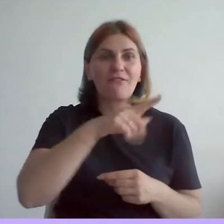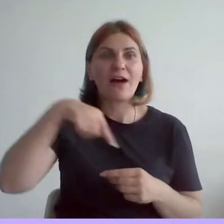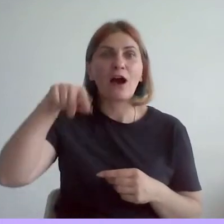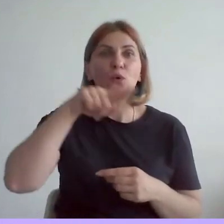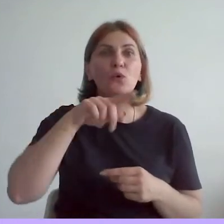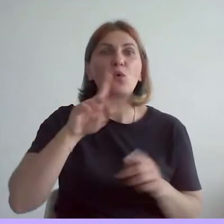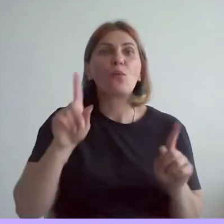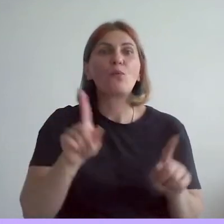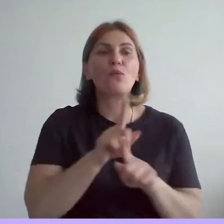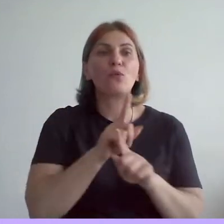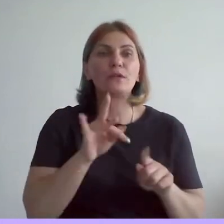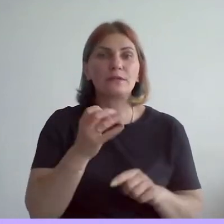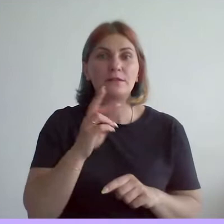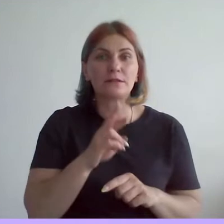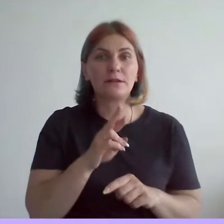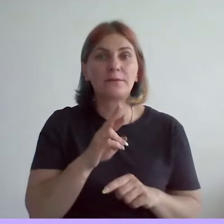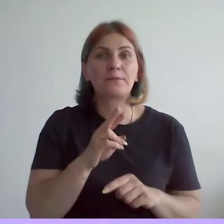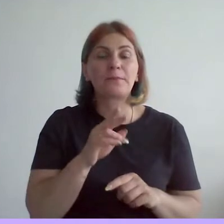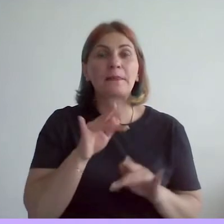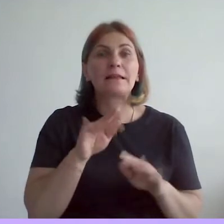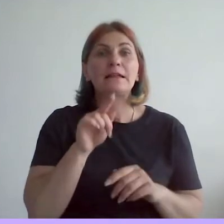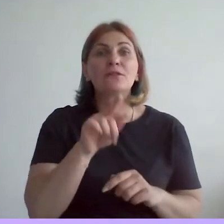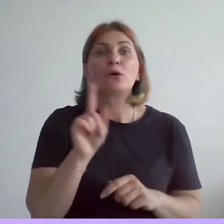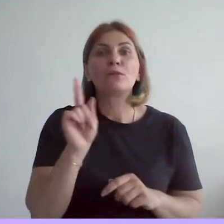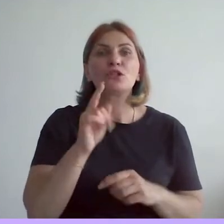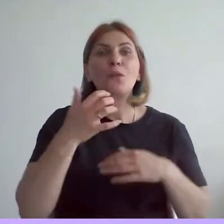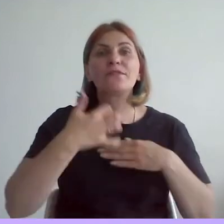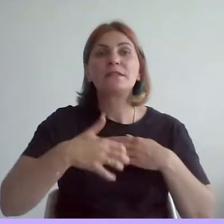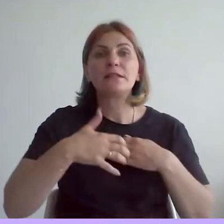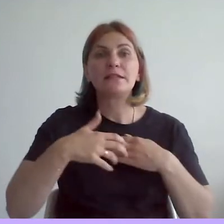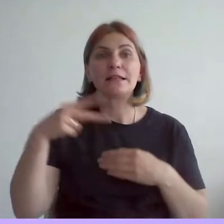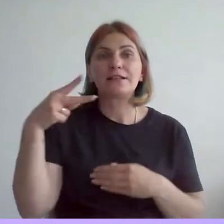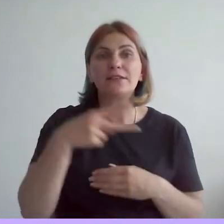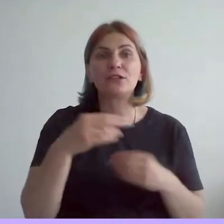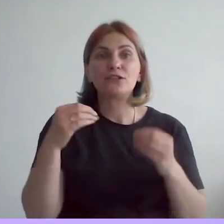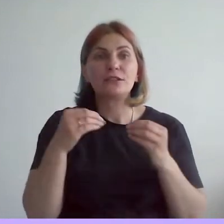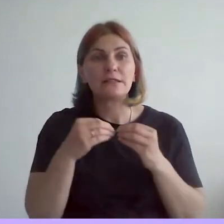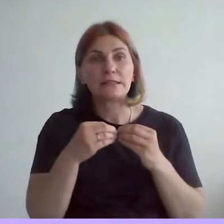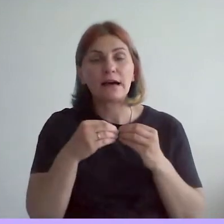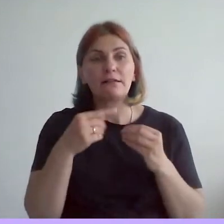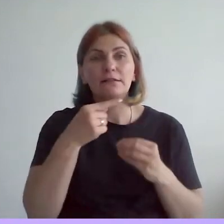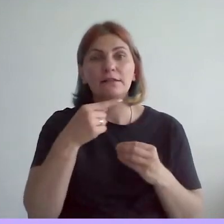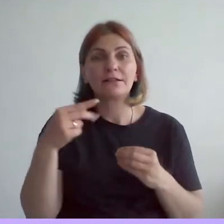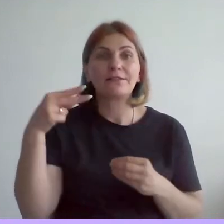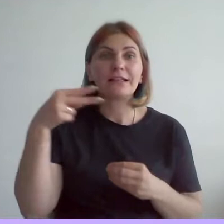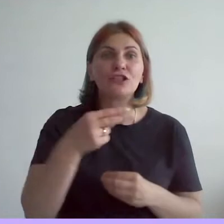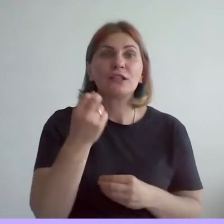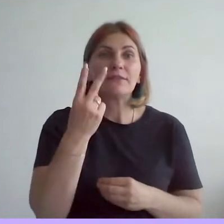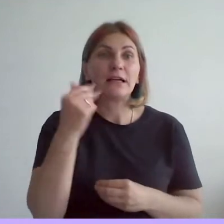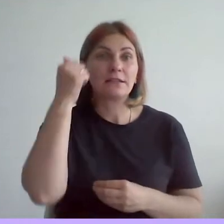Дело в том, что в середине 2010-х, в 2012 году